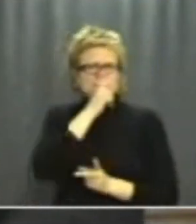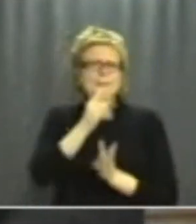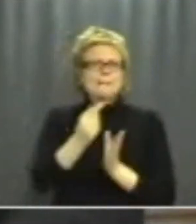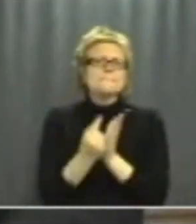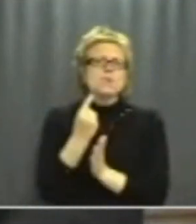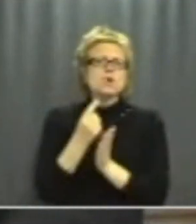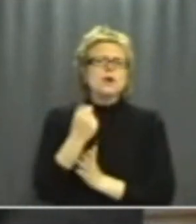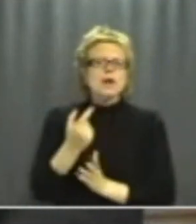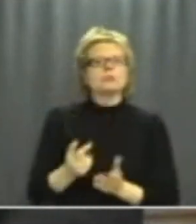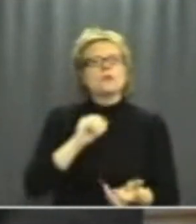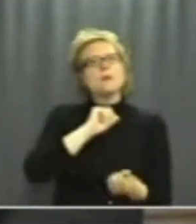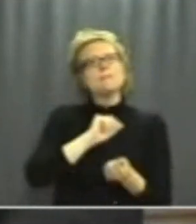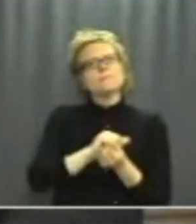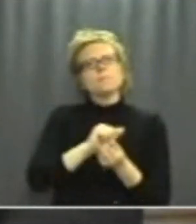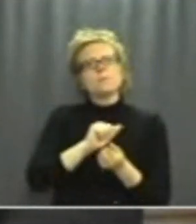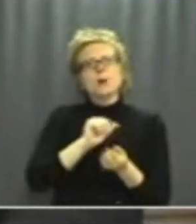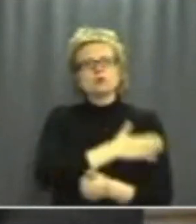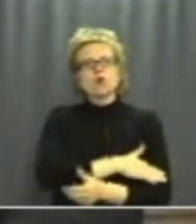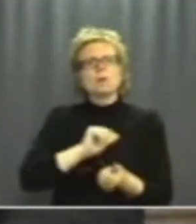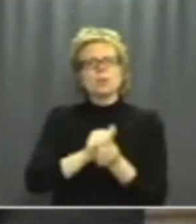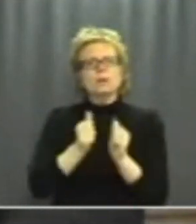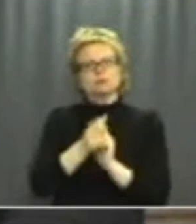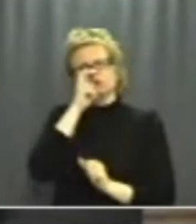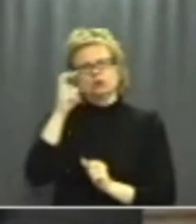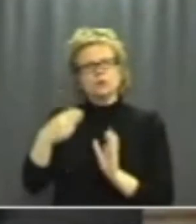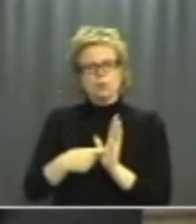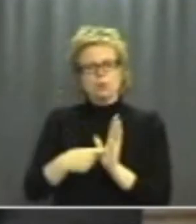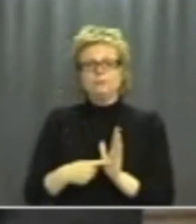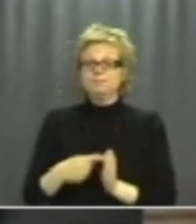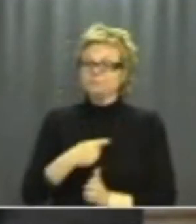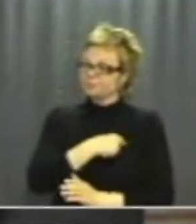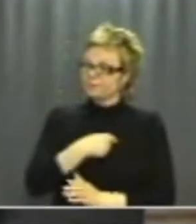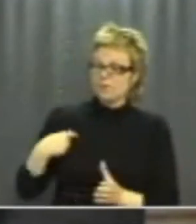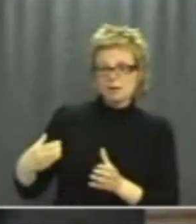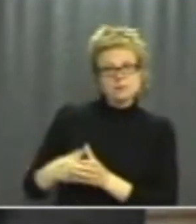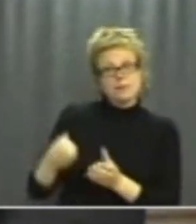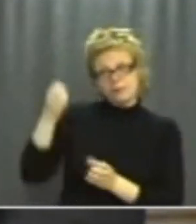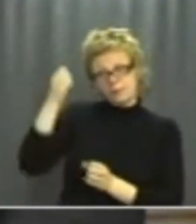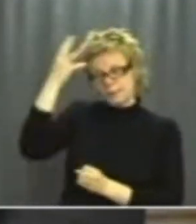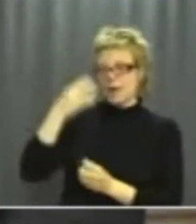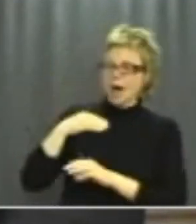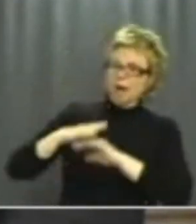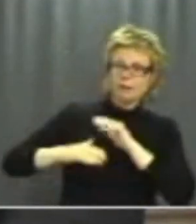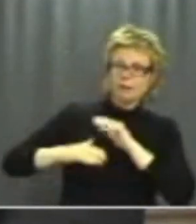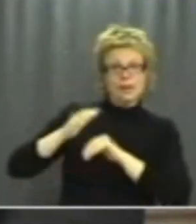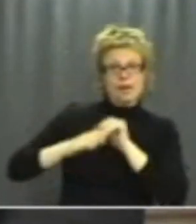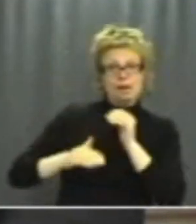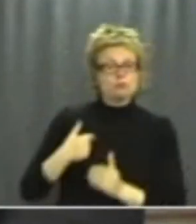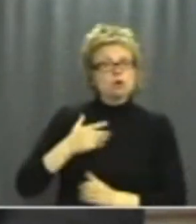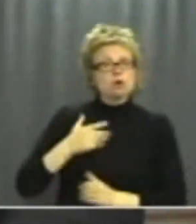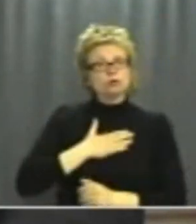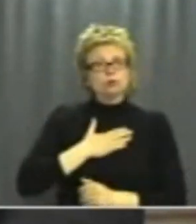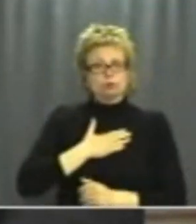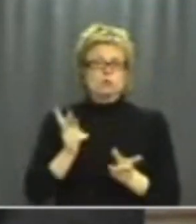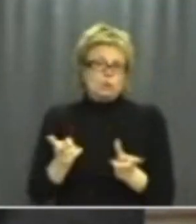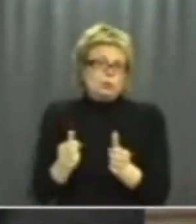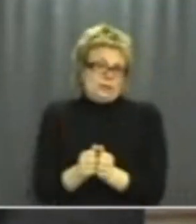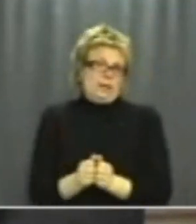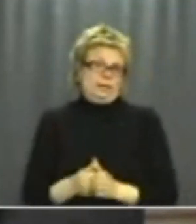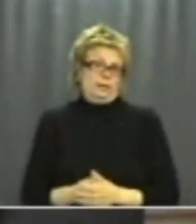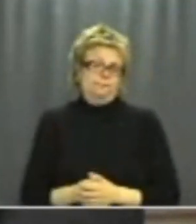personalpolitiskt synpunkt. Det har vi tillsammans varit duktiga på att hantera. Jag ser den lite mer på det sättet också.